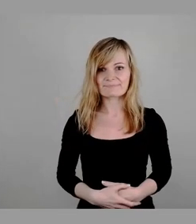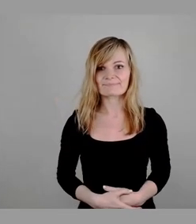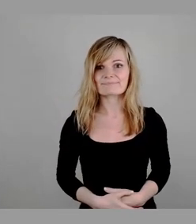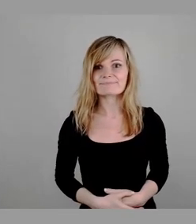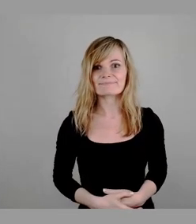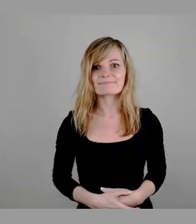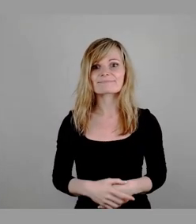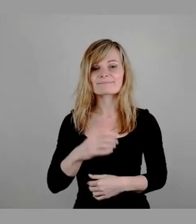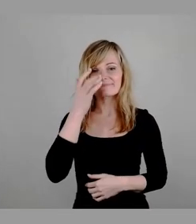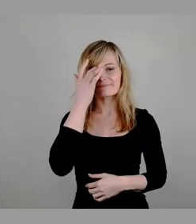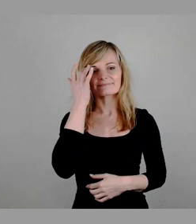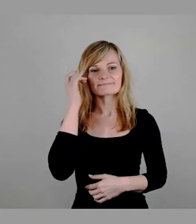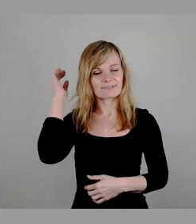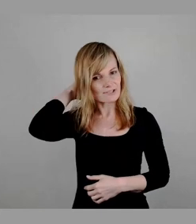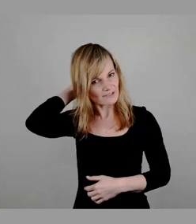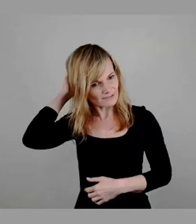Maschine an? Ja, das ist gut.